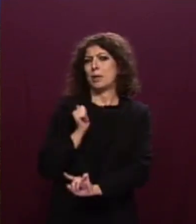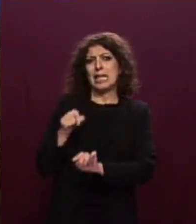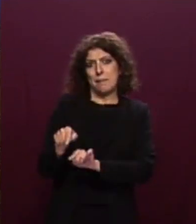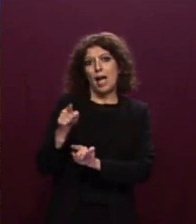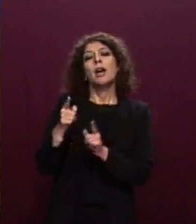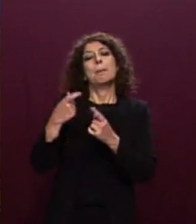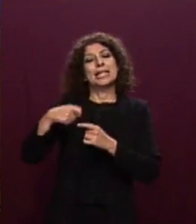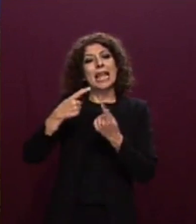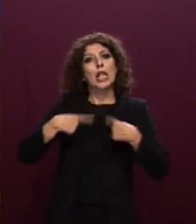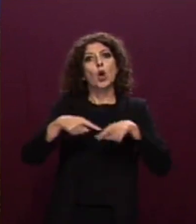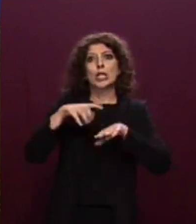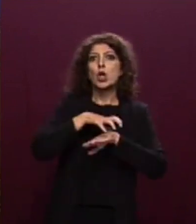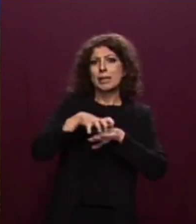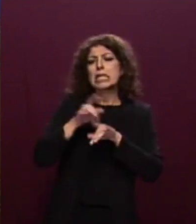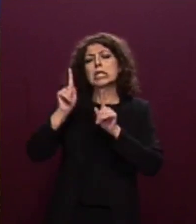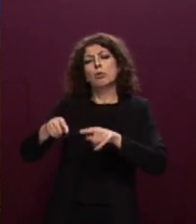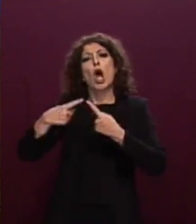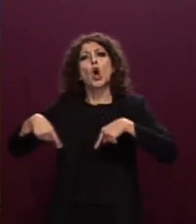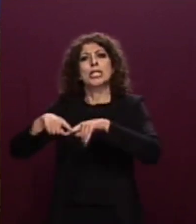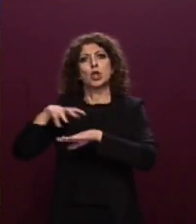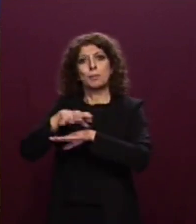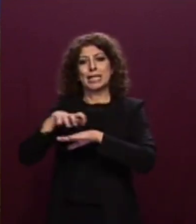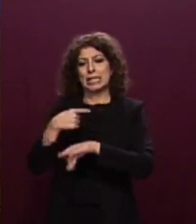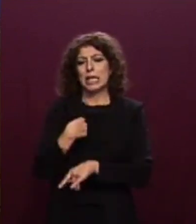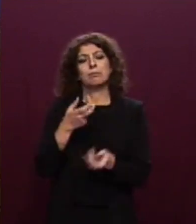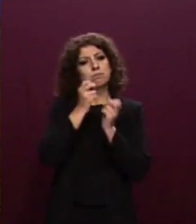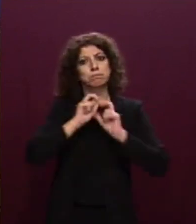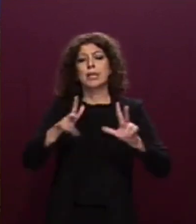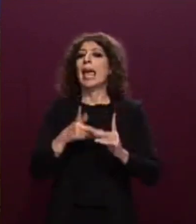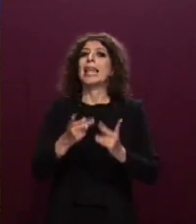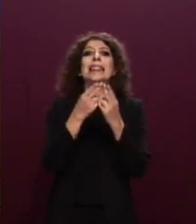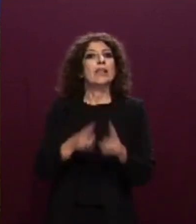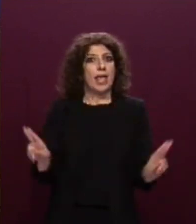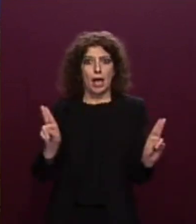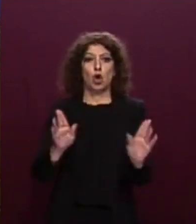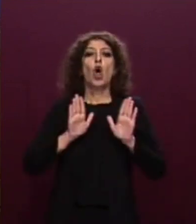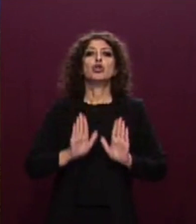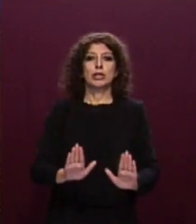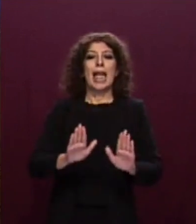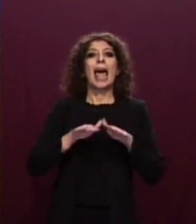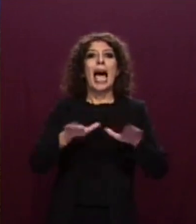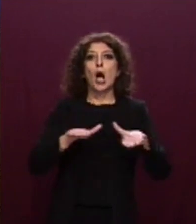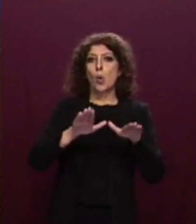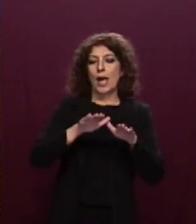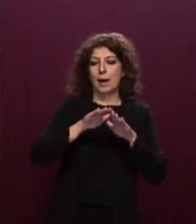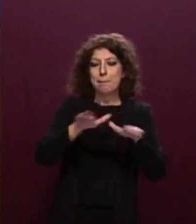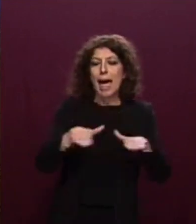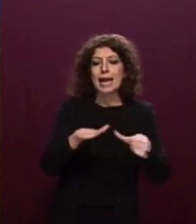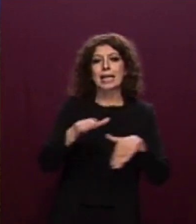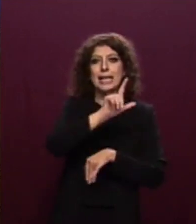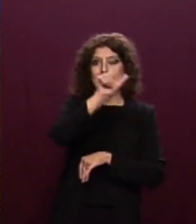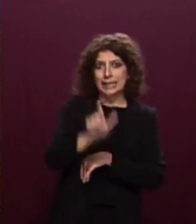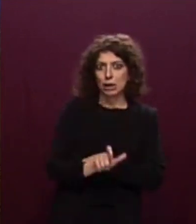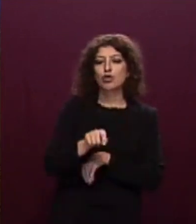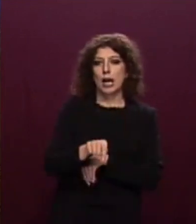dei Ministri e del Consiglio dei Ministri, ho adottato il vieto di sostare nelle Acque Territoriali Nazionali, oltre il termine necessario, ad